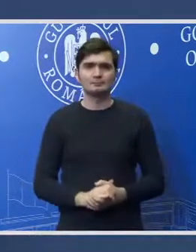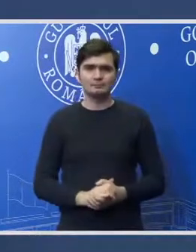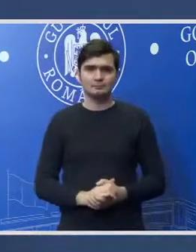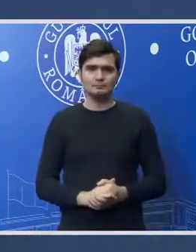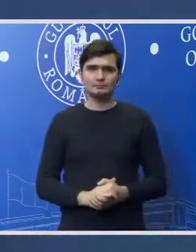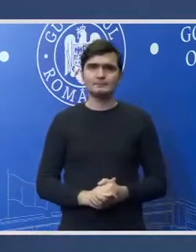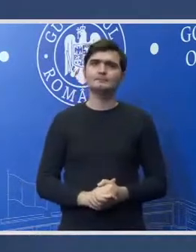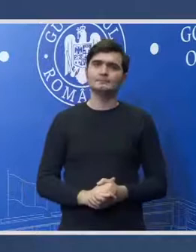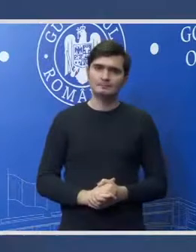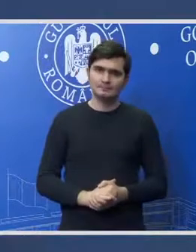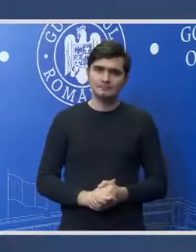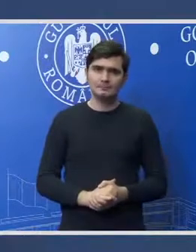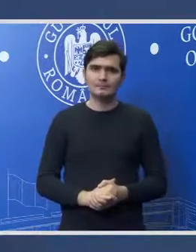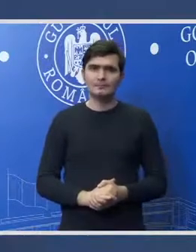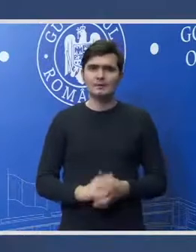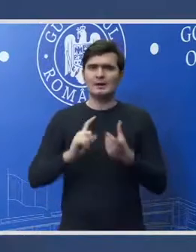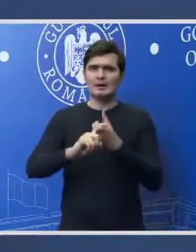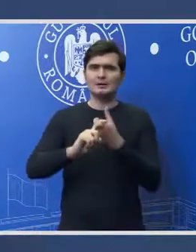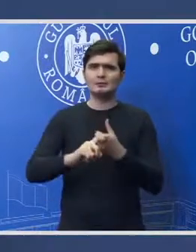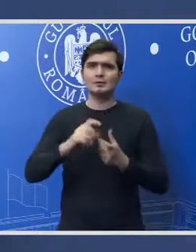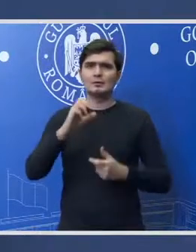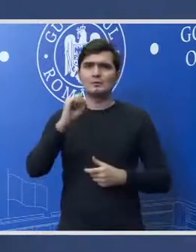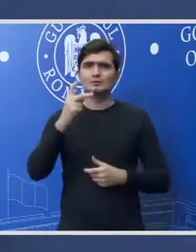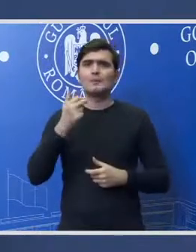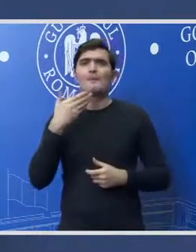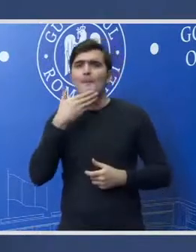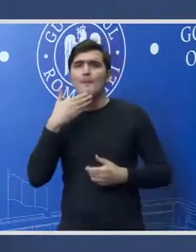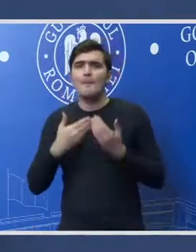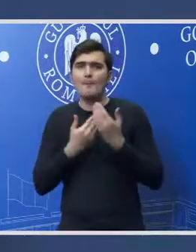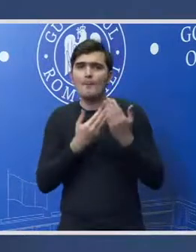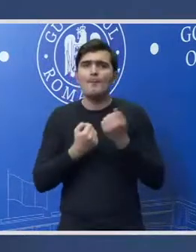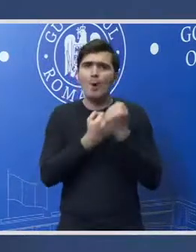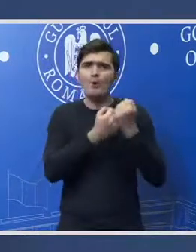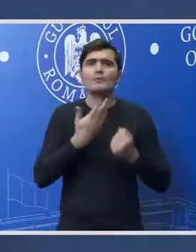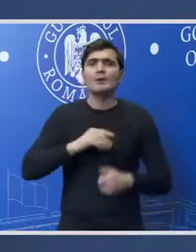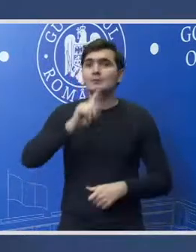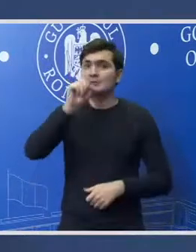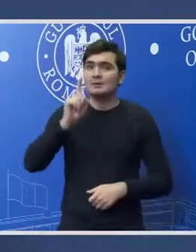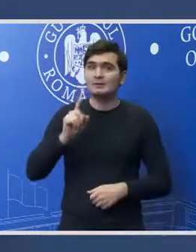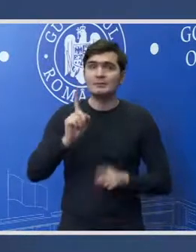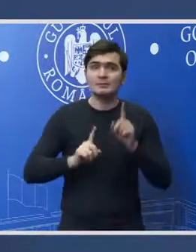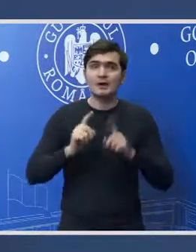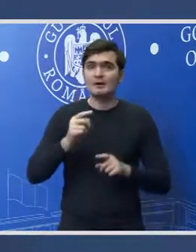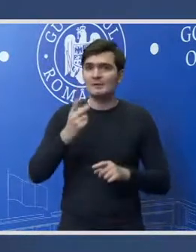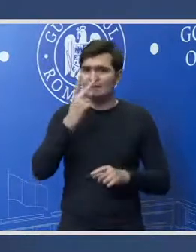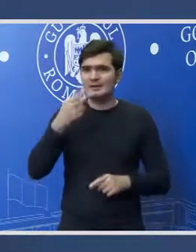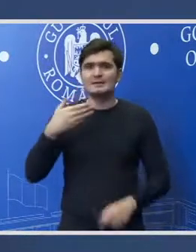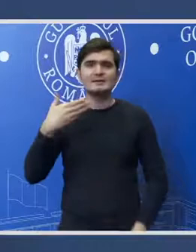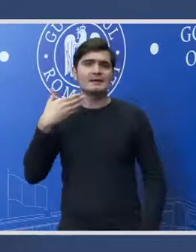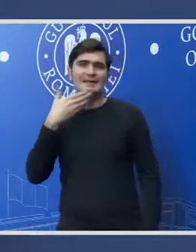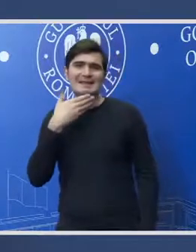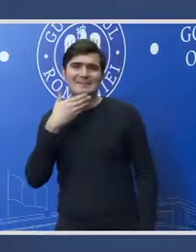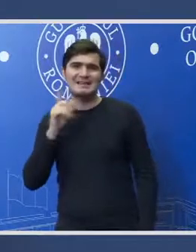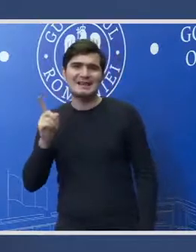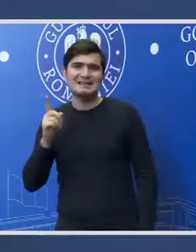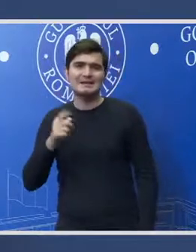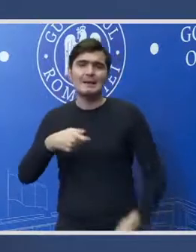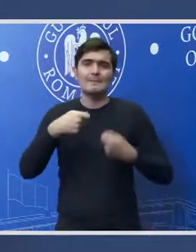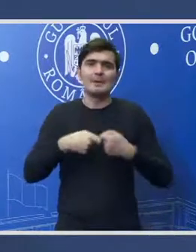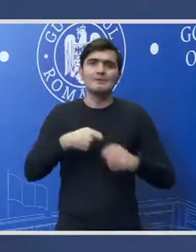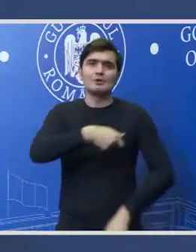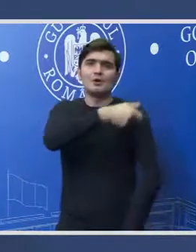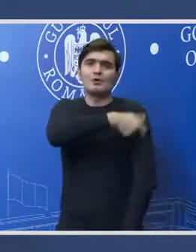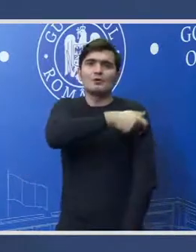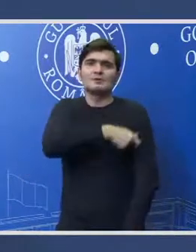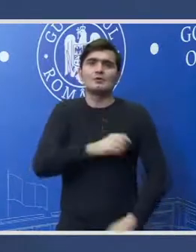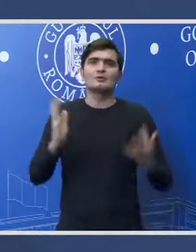Alexandru Vlădus, cu antena 3, în contextul sporurilor, voiam să vă întreb dacă luați în calcul să vă uitați și la indemnizațiile membrilor Consiliului de Administrație sau ale